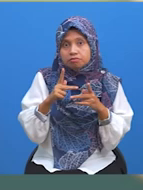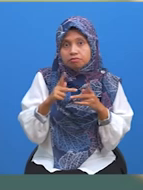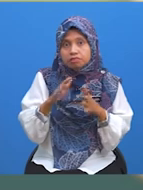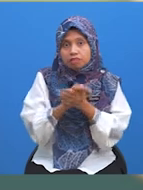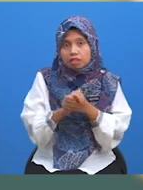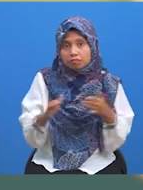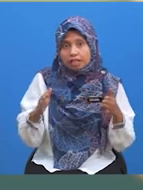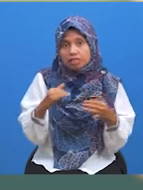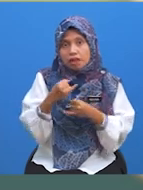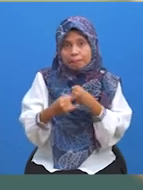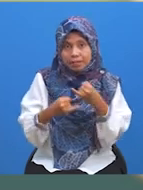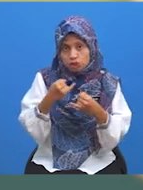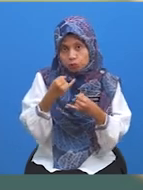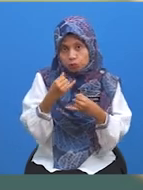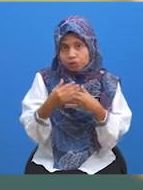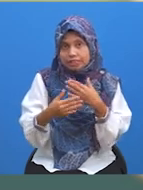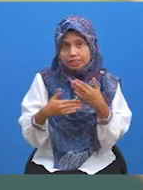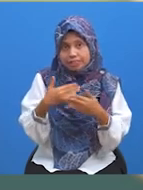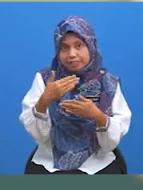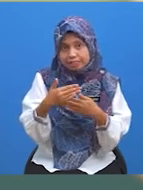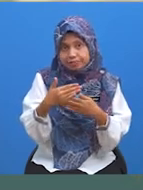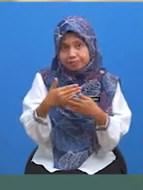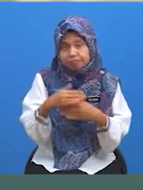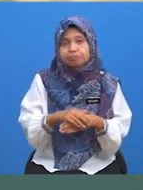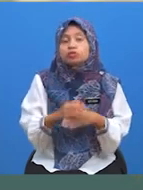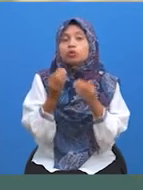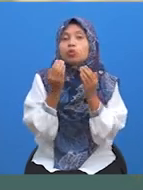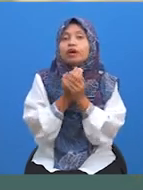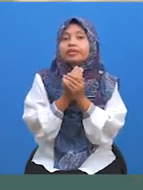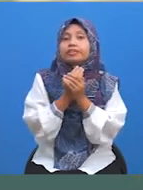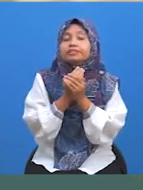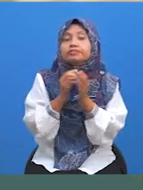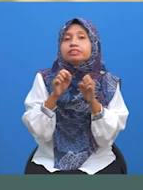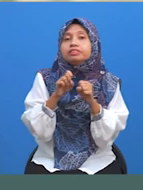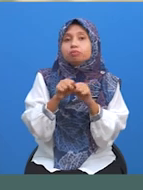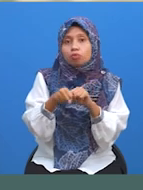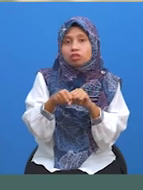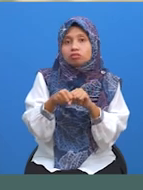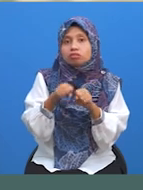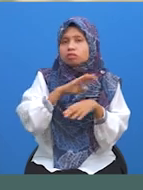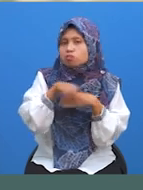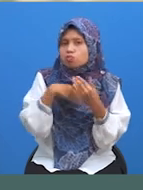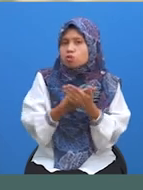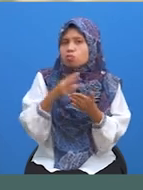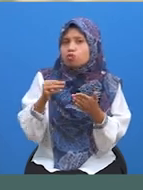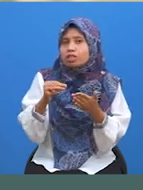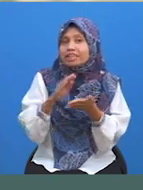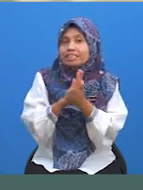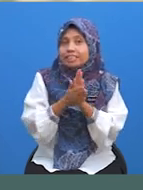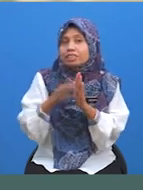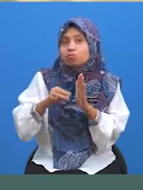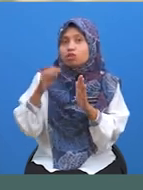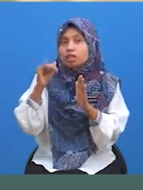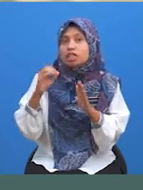maju jaya Sentiasa bersemangat Bersungguh-sungguh Cikgu doakan Semoga semua murid menjadi